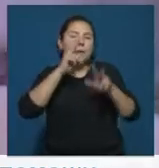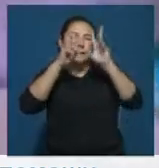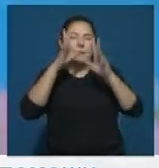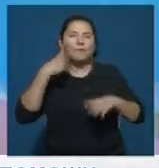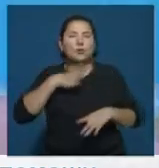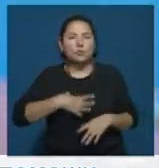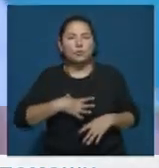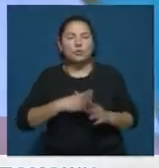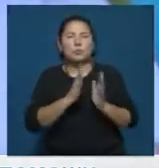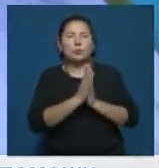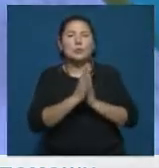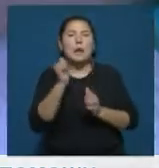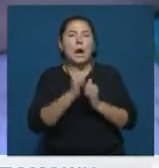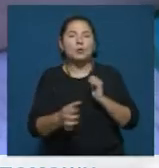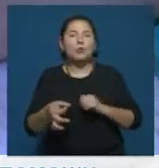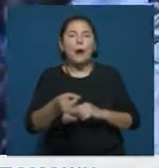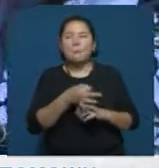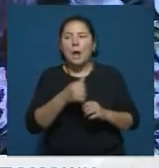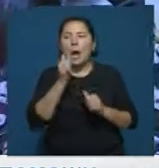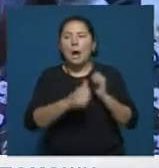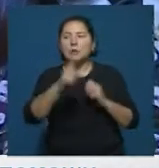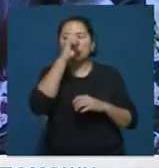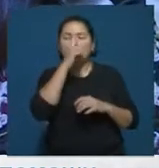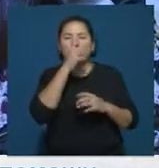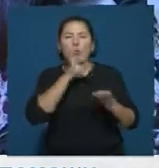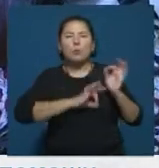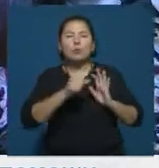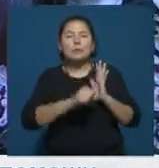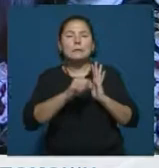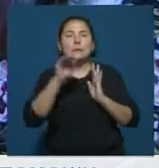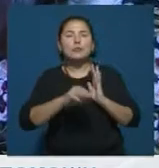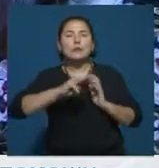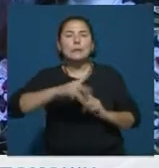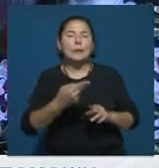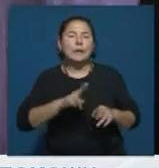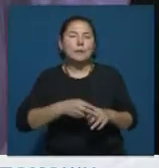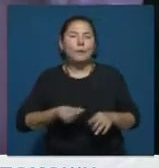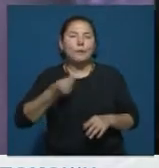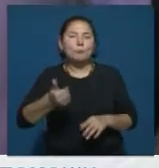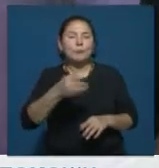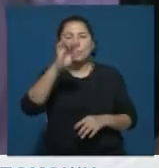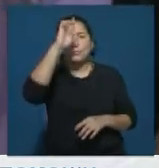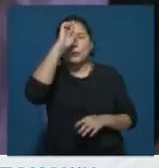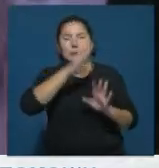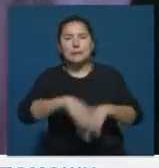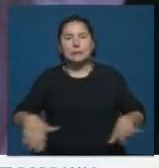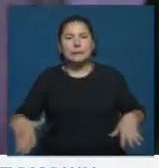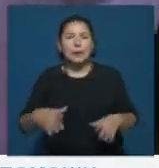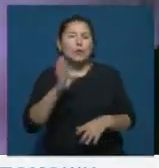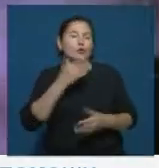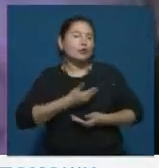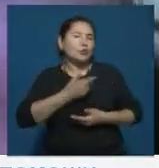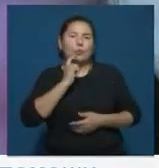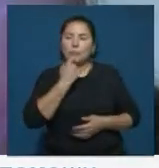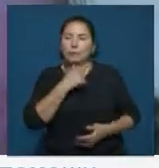вынуждена биться за каждую копейку. С ежемесячным доходом в 60 тысяч тенге – это выплаты от государства на детей. Жить